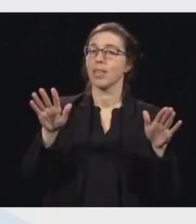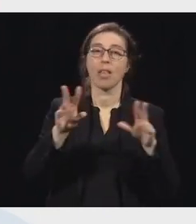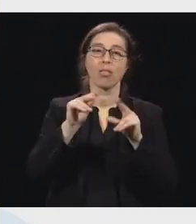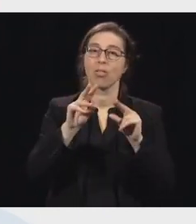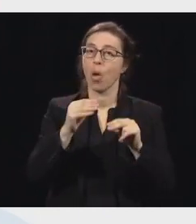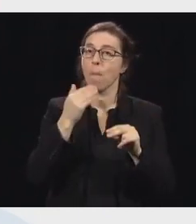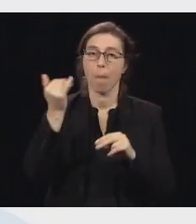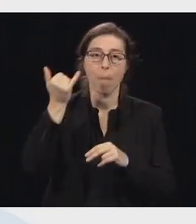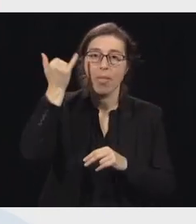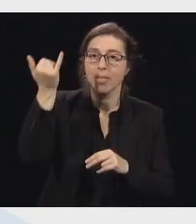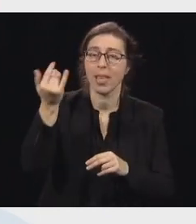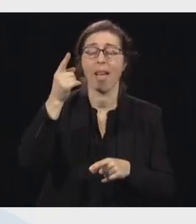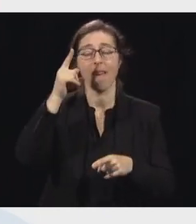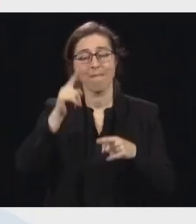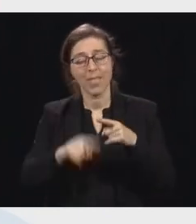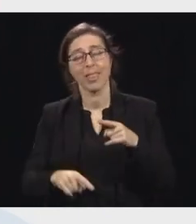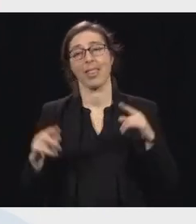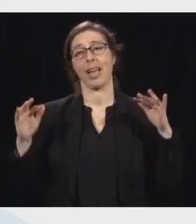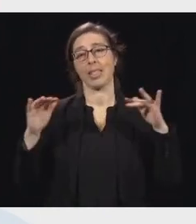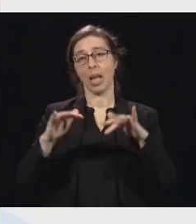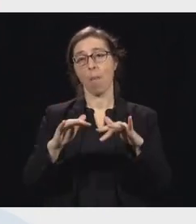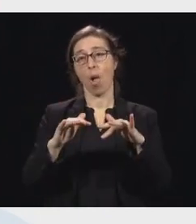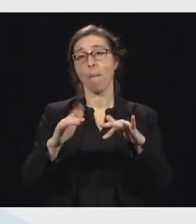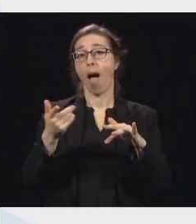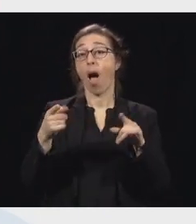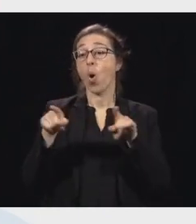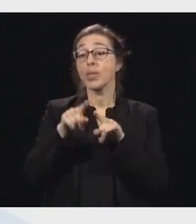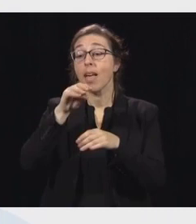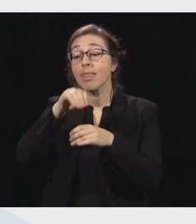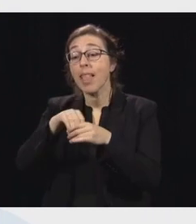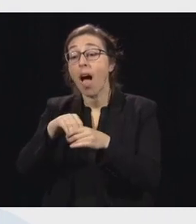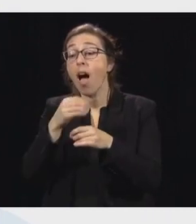même pas dans les maisons.